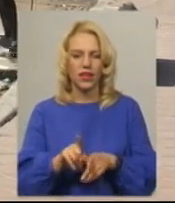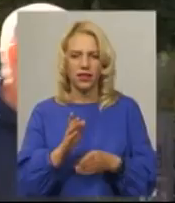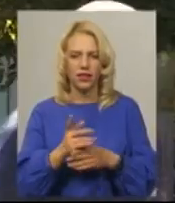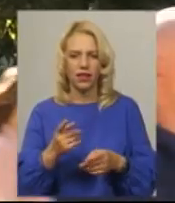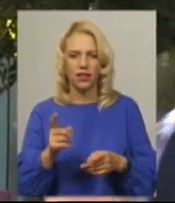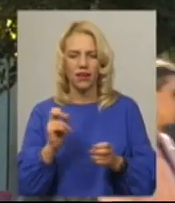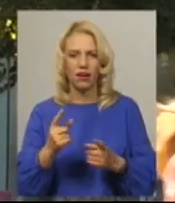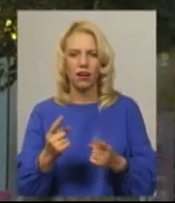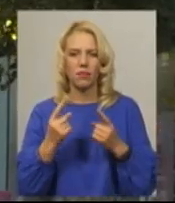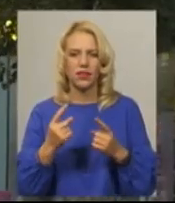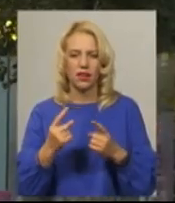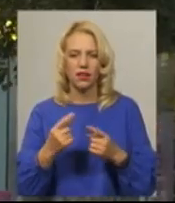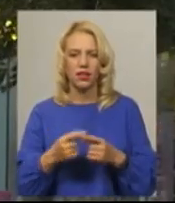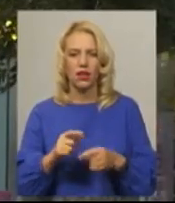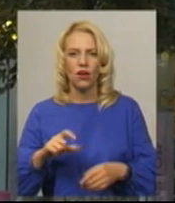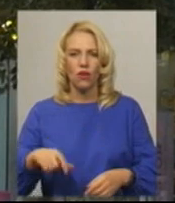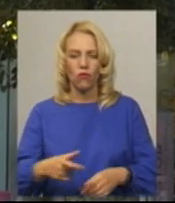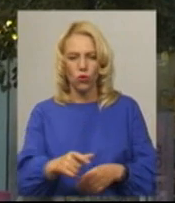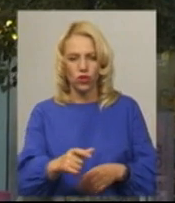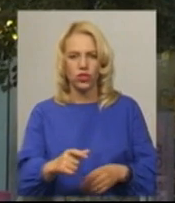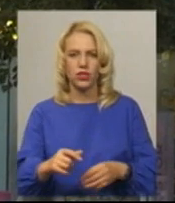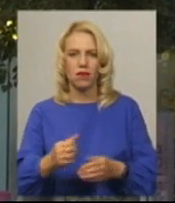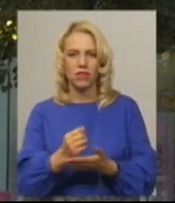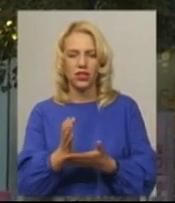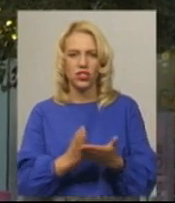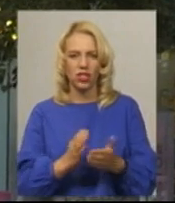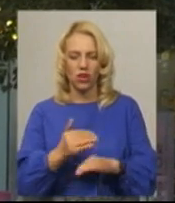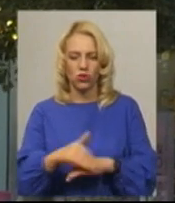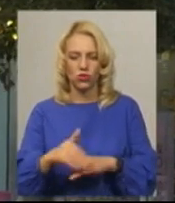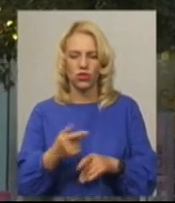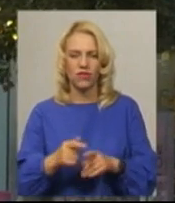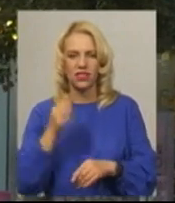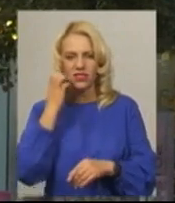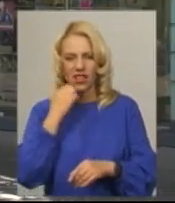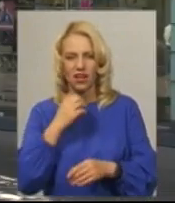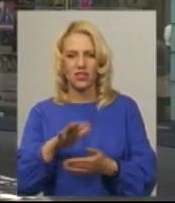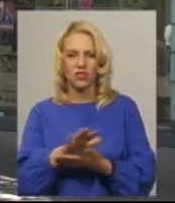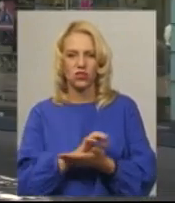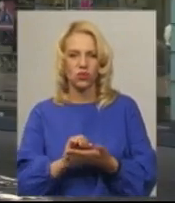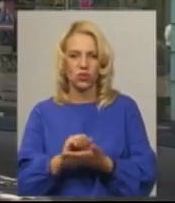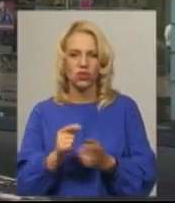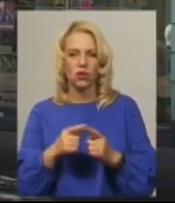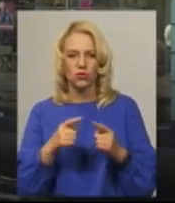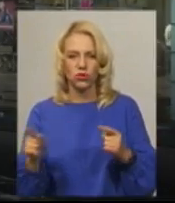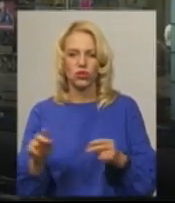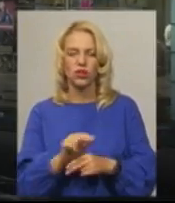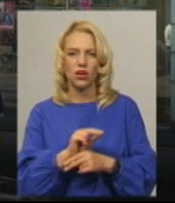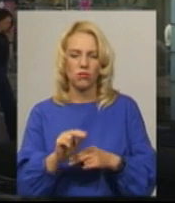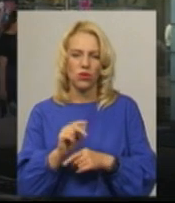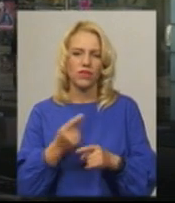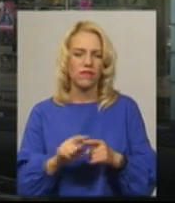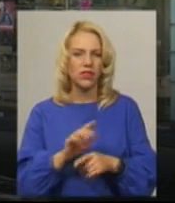Новачок. Вулично-дорожна мережа міста Хмельницького стара і доволі таки зношена. Поточний ремонт не